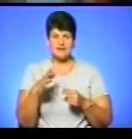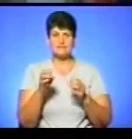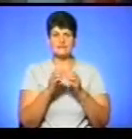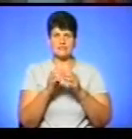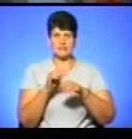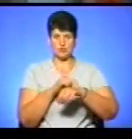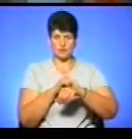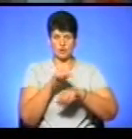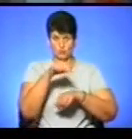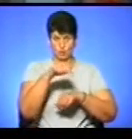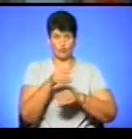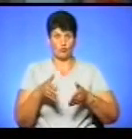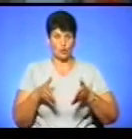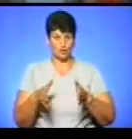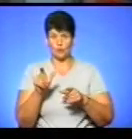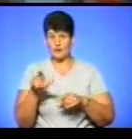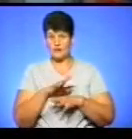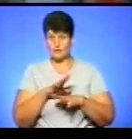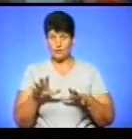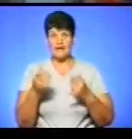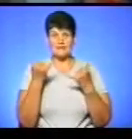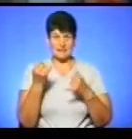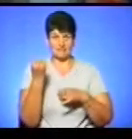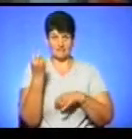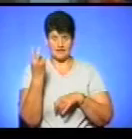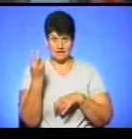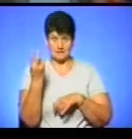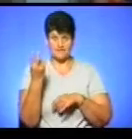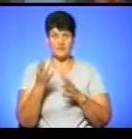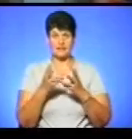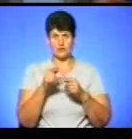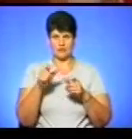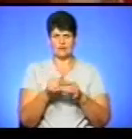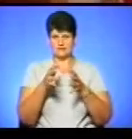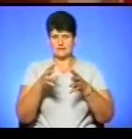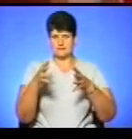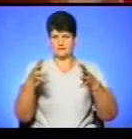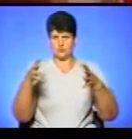-й годині тут у коридорі людей не було, а зараз 12-та і кількість людей зростає.